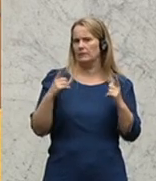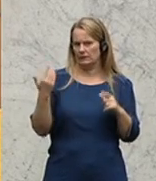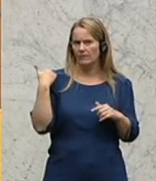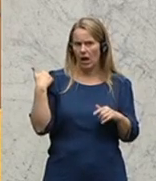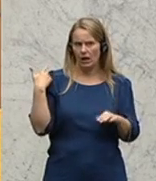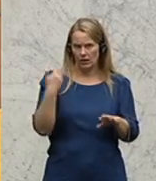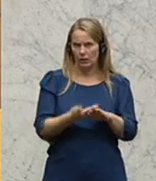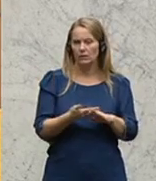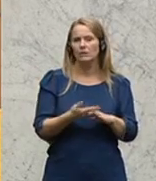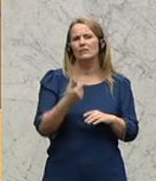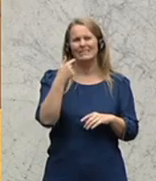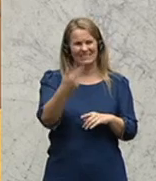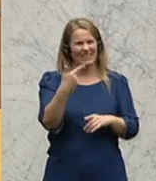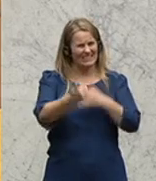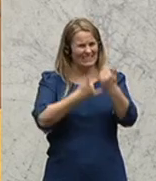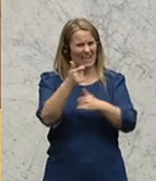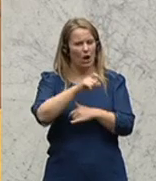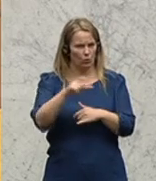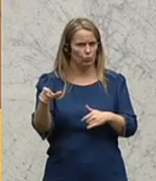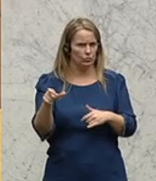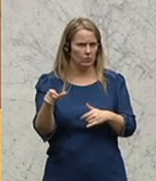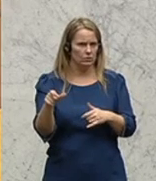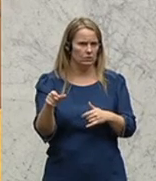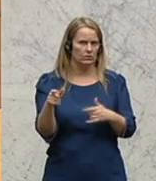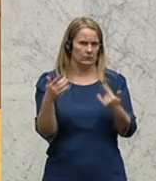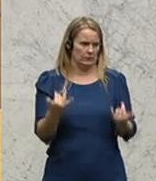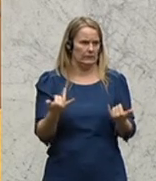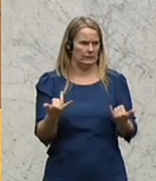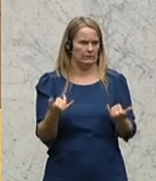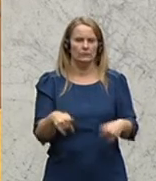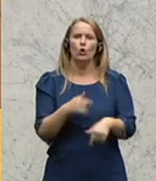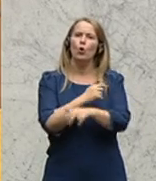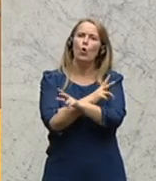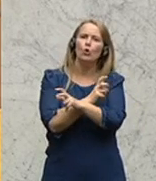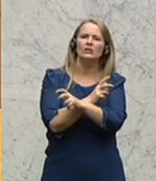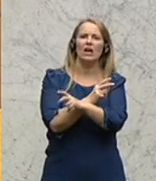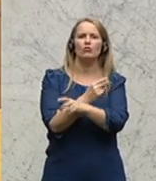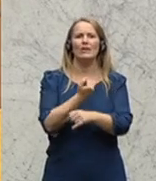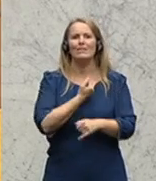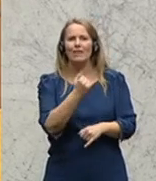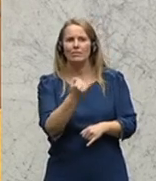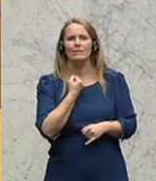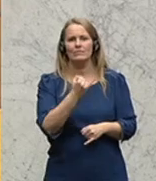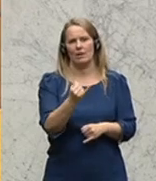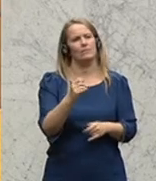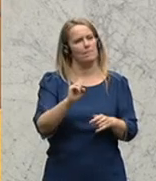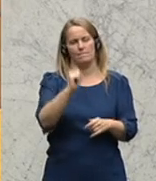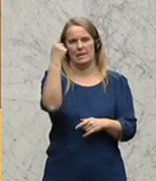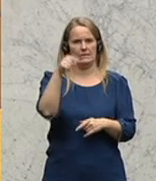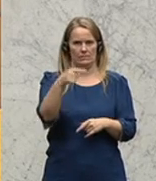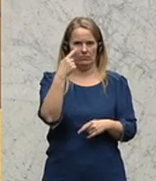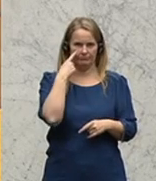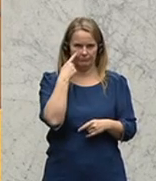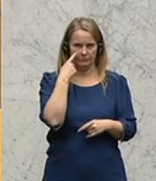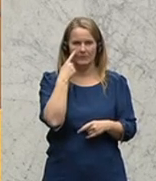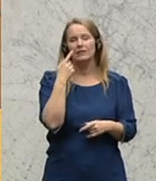haben. Das 20. Jahrhundert ist damit wohl zu jenem geworden, dass österreichische Identität am meisten geprägt hat. In diesem